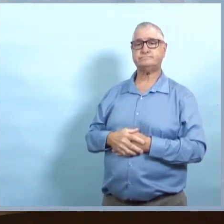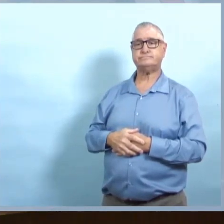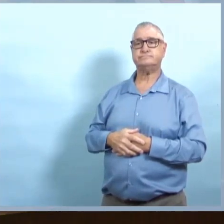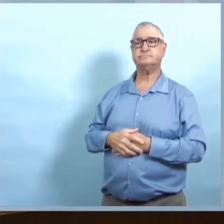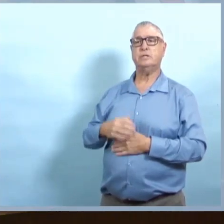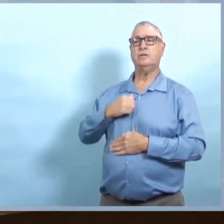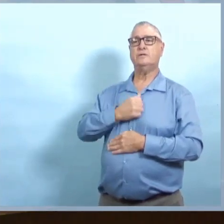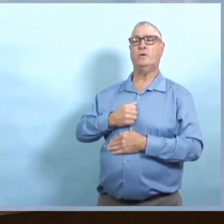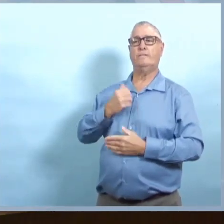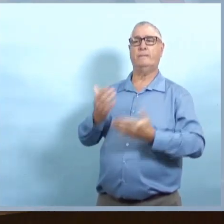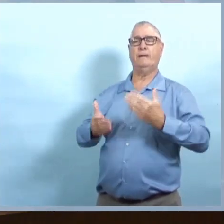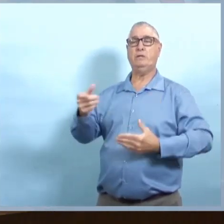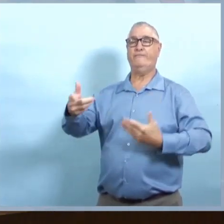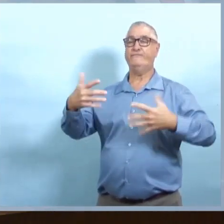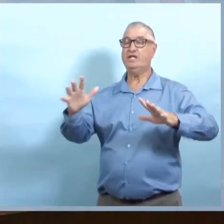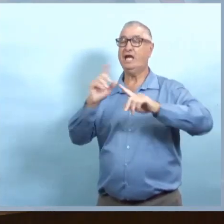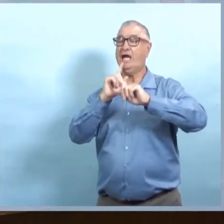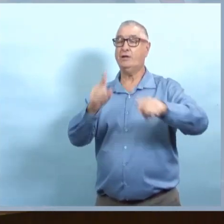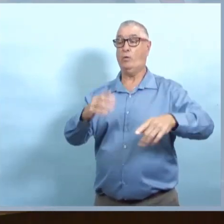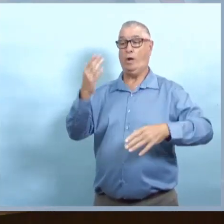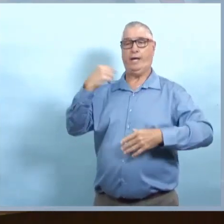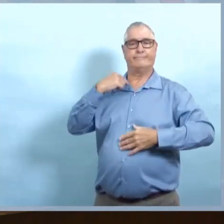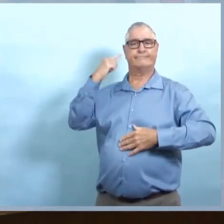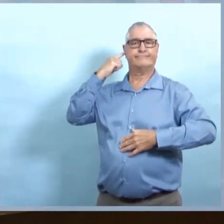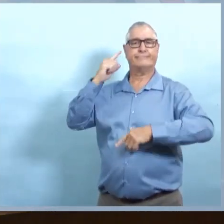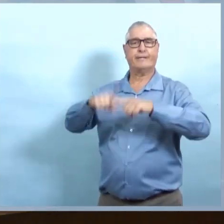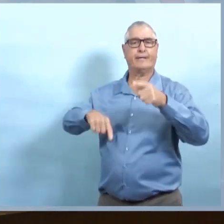C'est donc le travail principal de la santé publique.